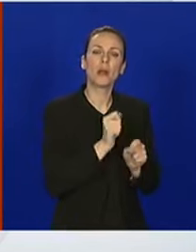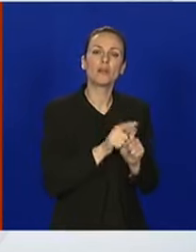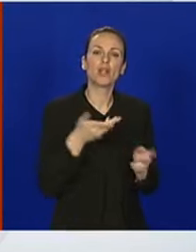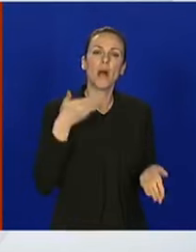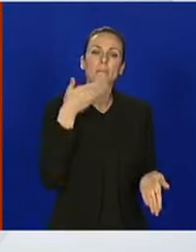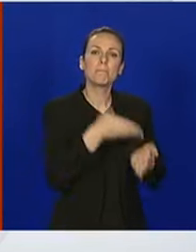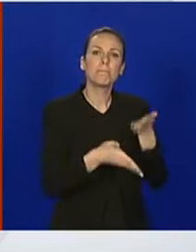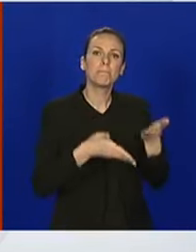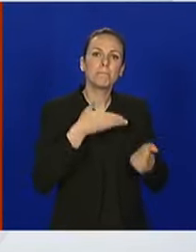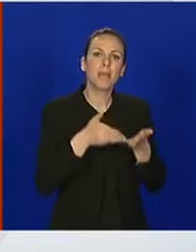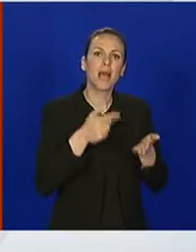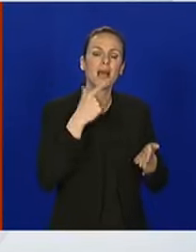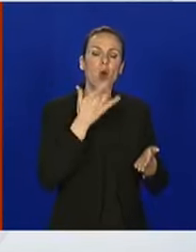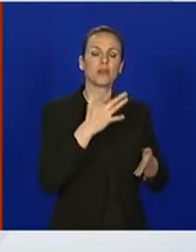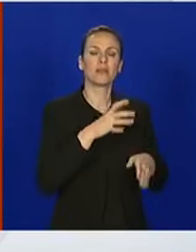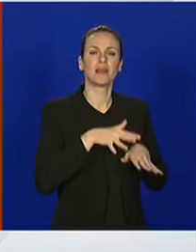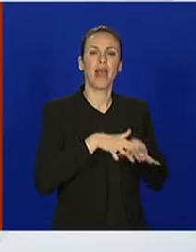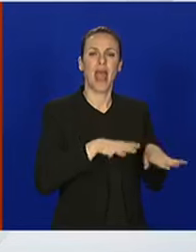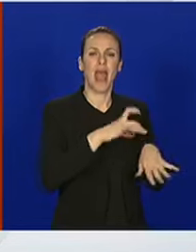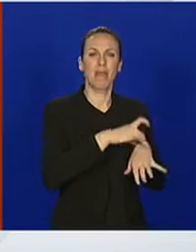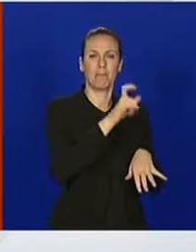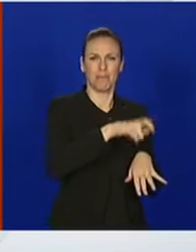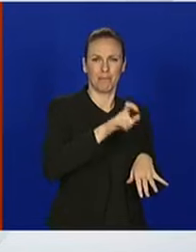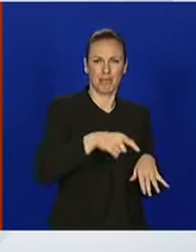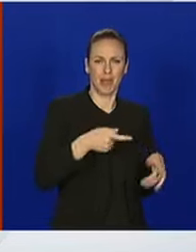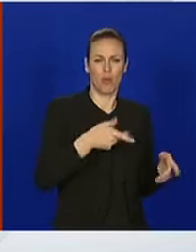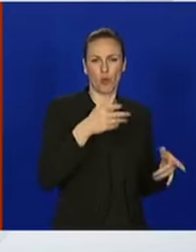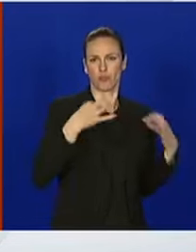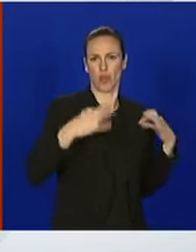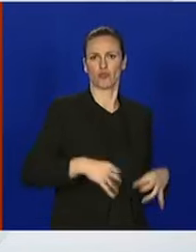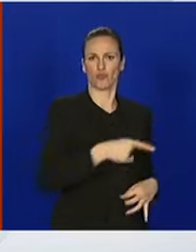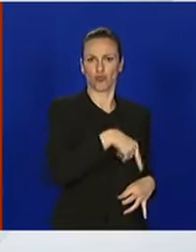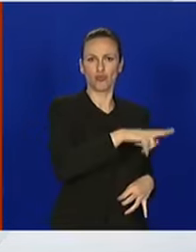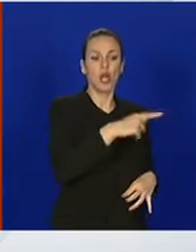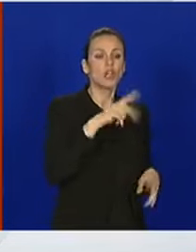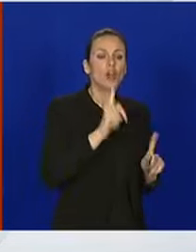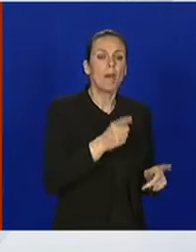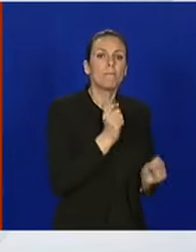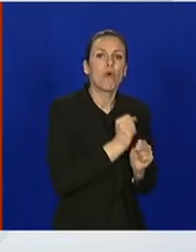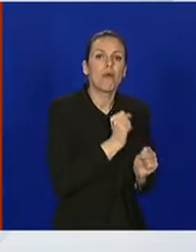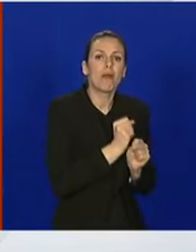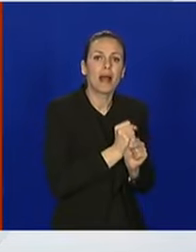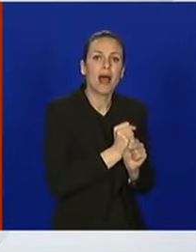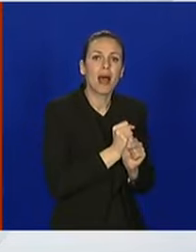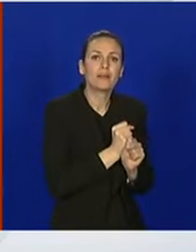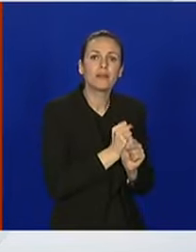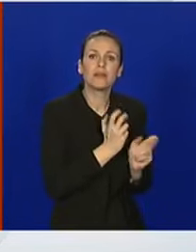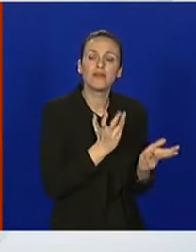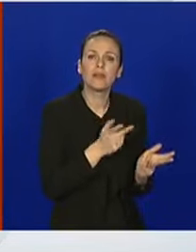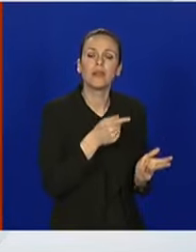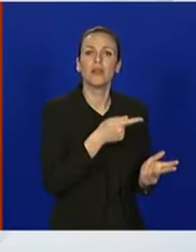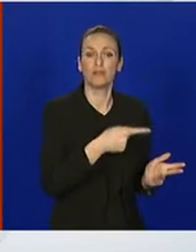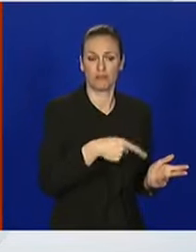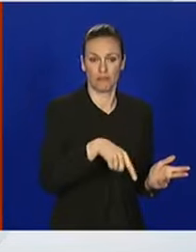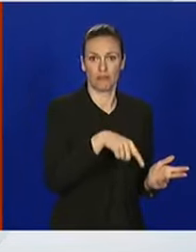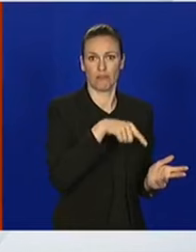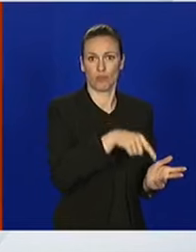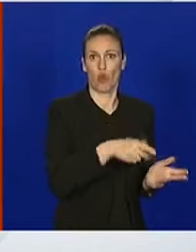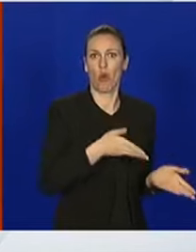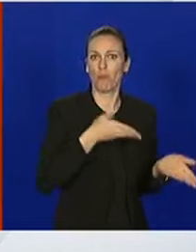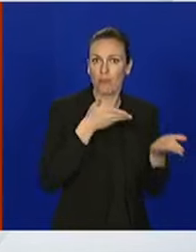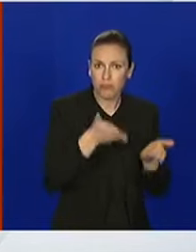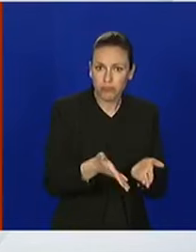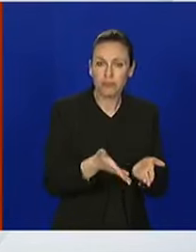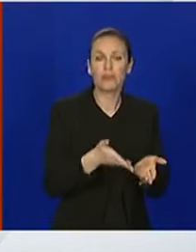epidemiološke struke vezane za poduzivanje onih mjera koje su preporučene